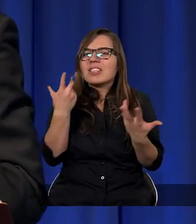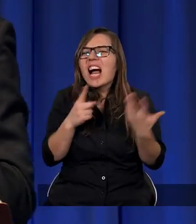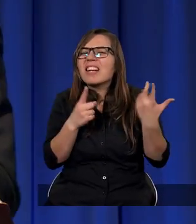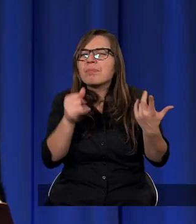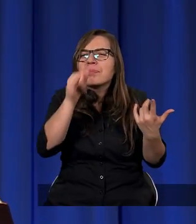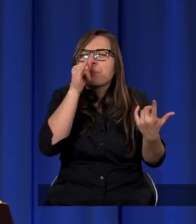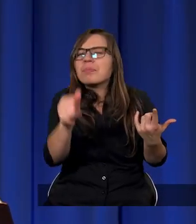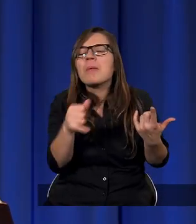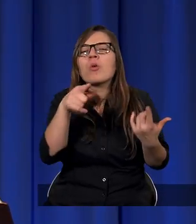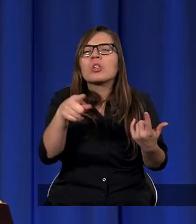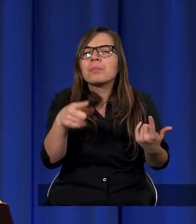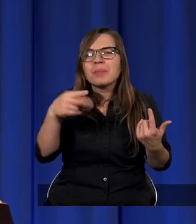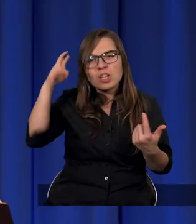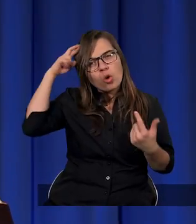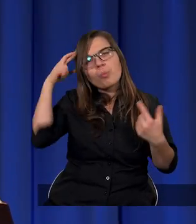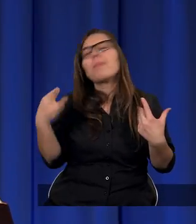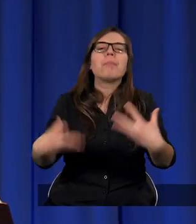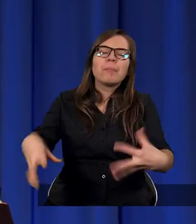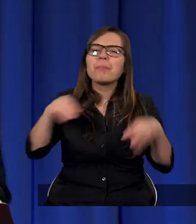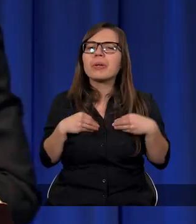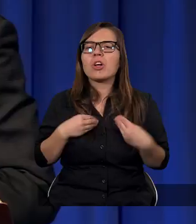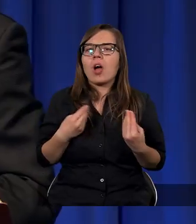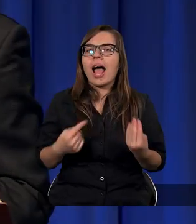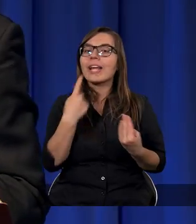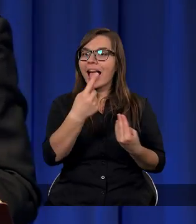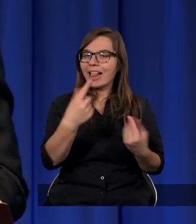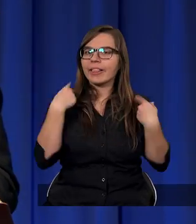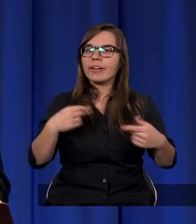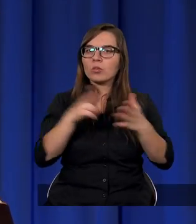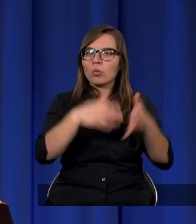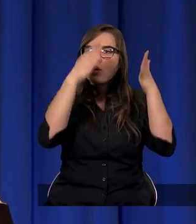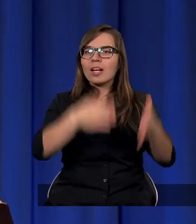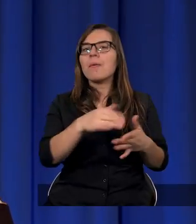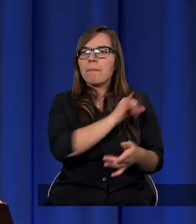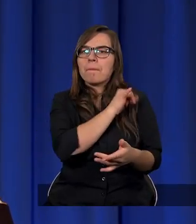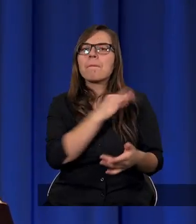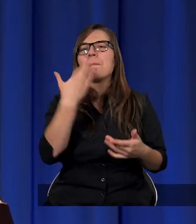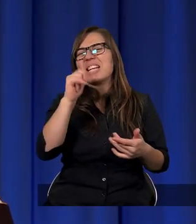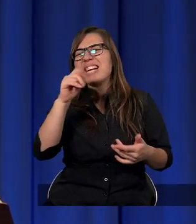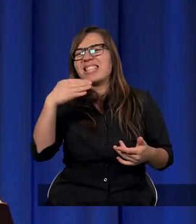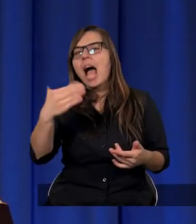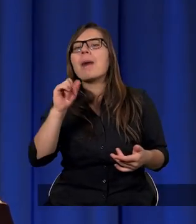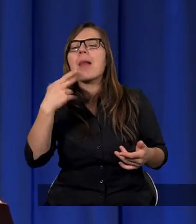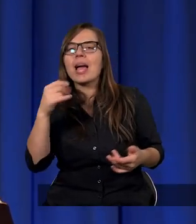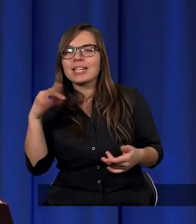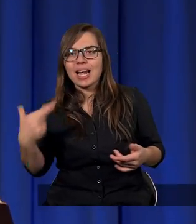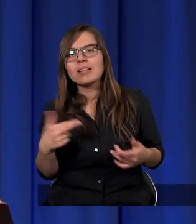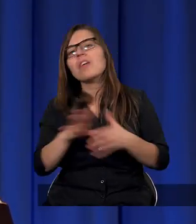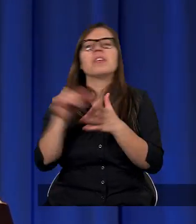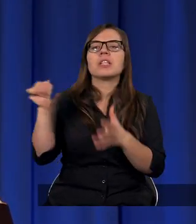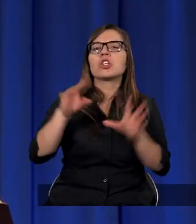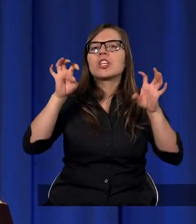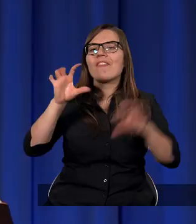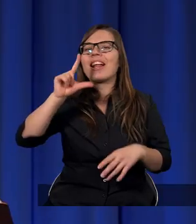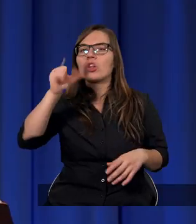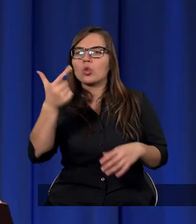nie było dla nich to łatwo przyjąć. Jeden z nich, który nazywał się Milian Andresen w 1902